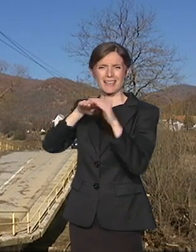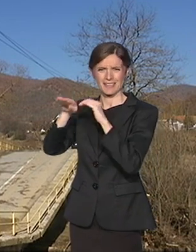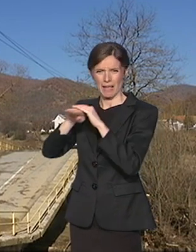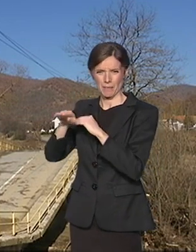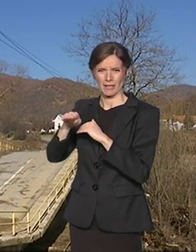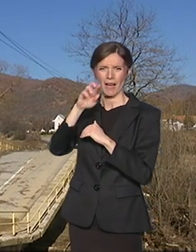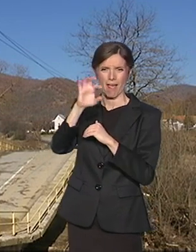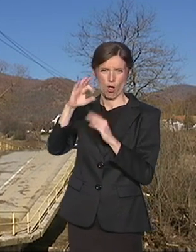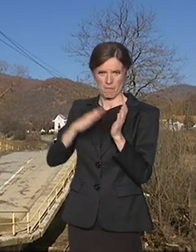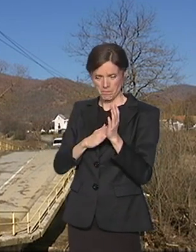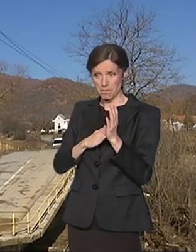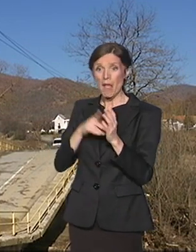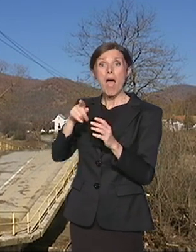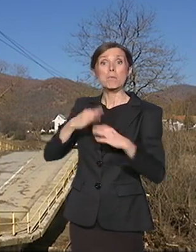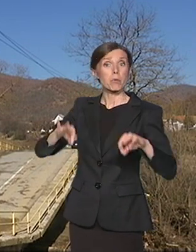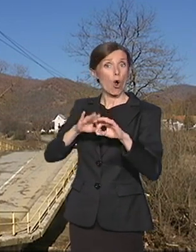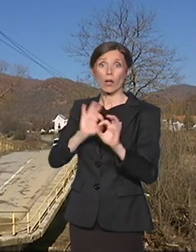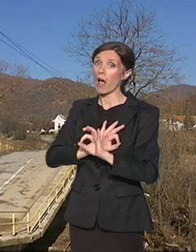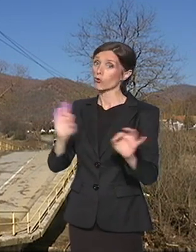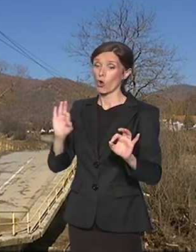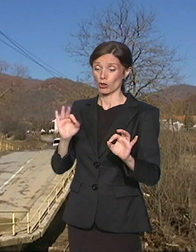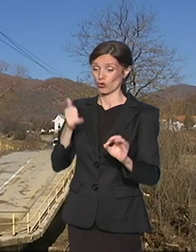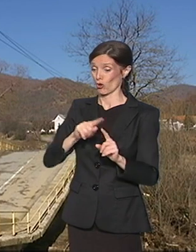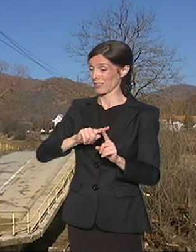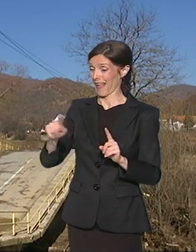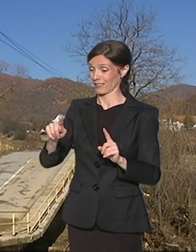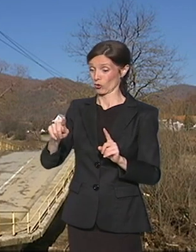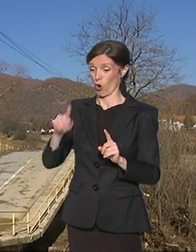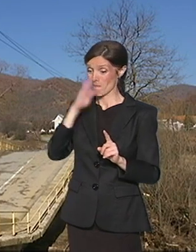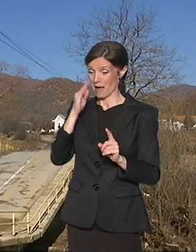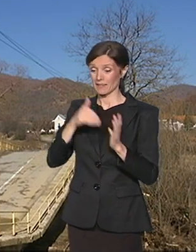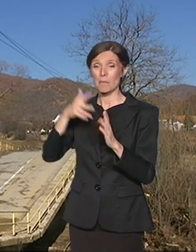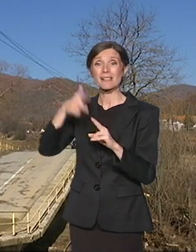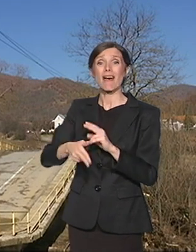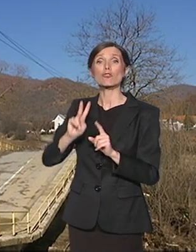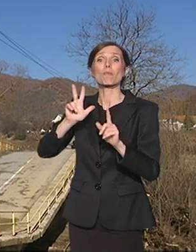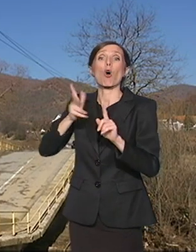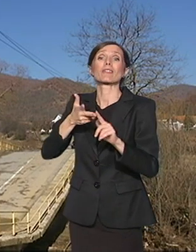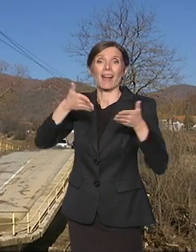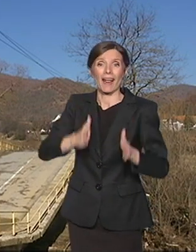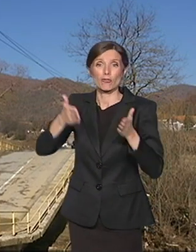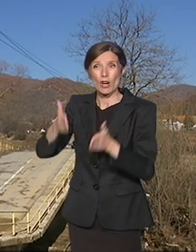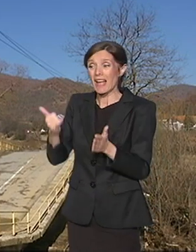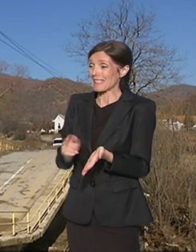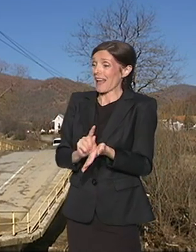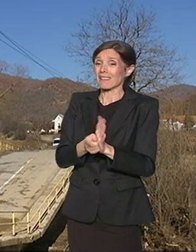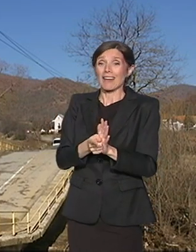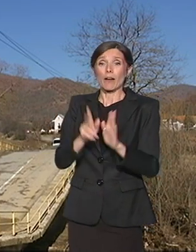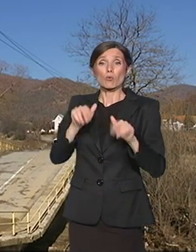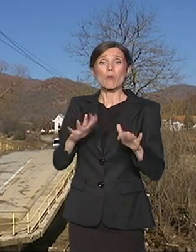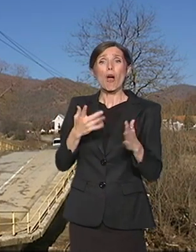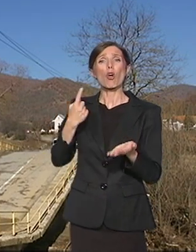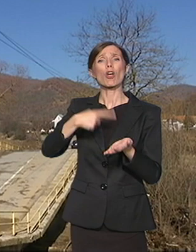Već od ove godine do marta mesta završavamo treću etapu ovih kurseva. Trenutno imamo 1000 i nešto 1200